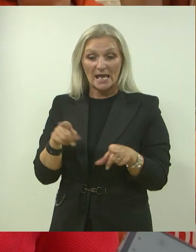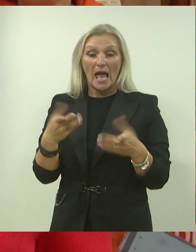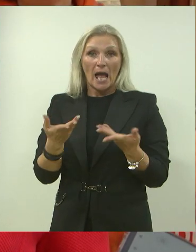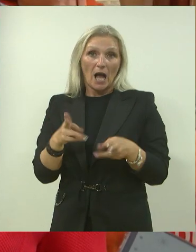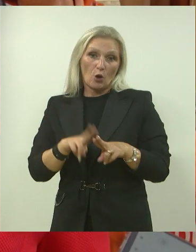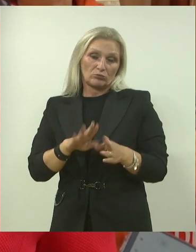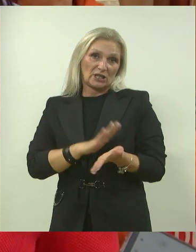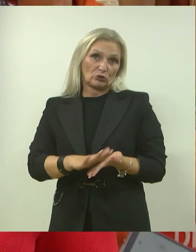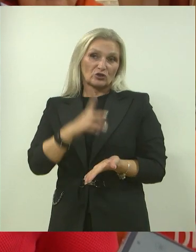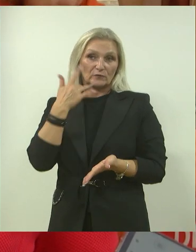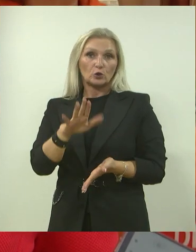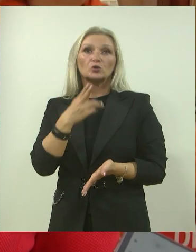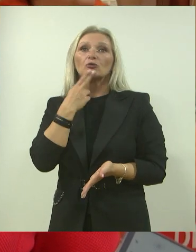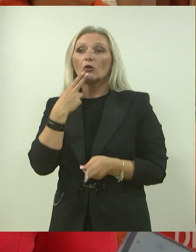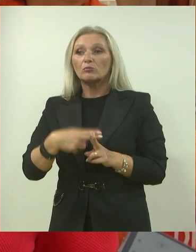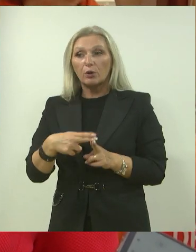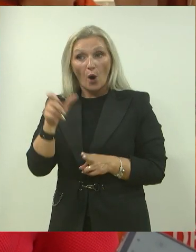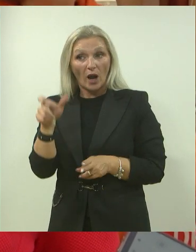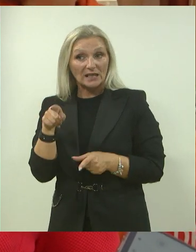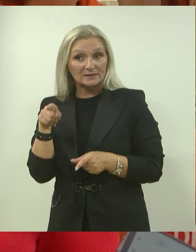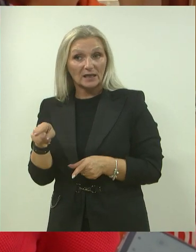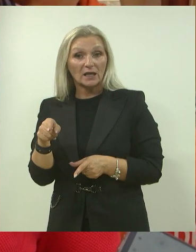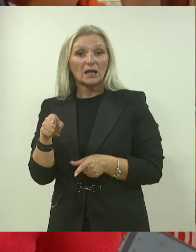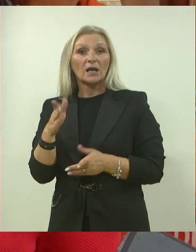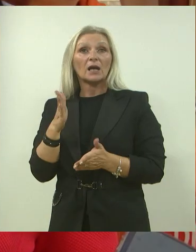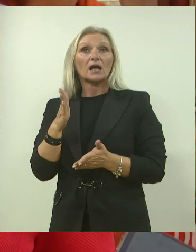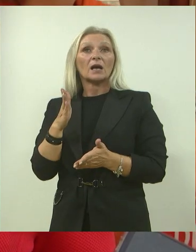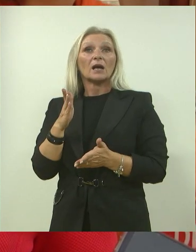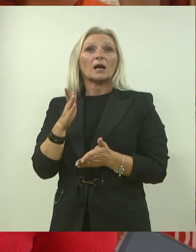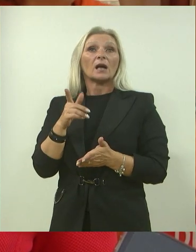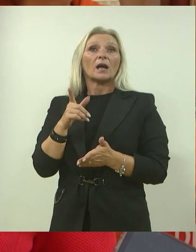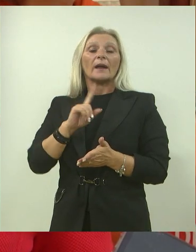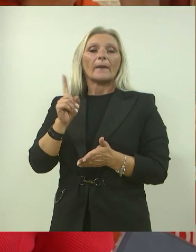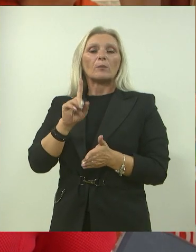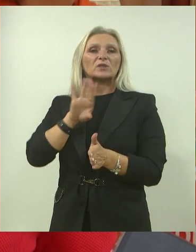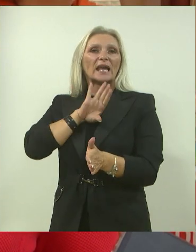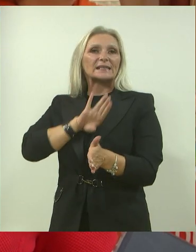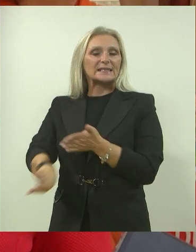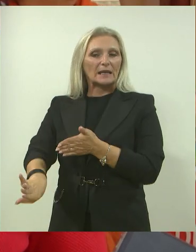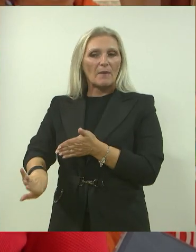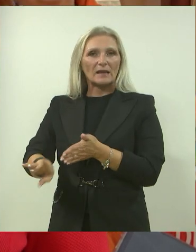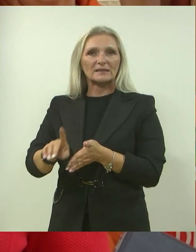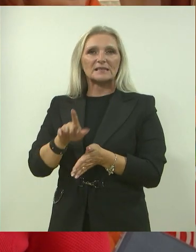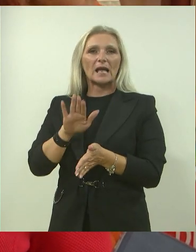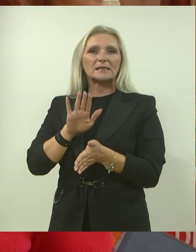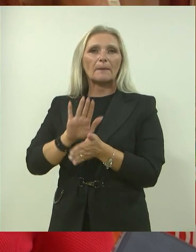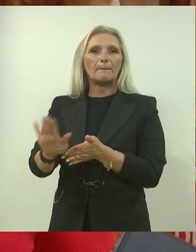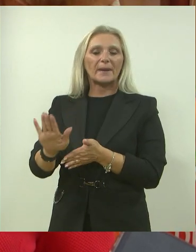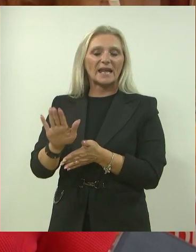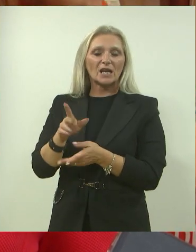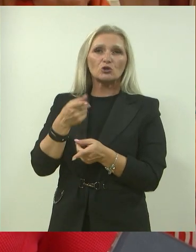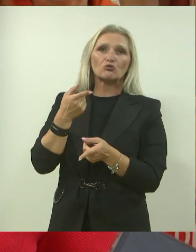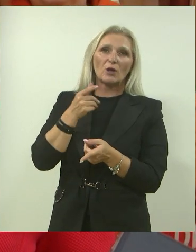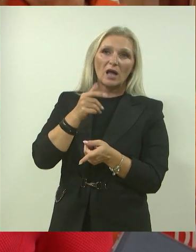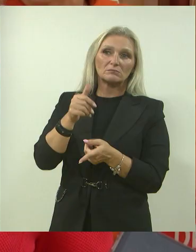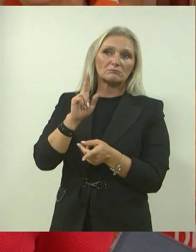jednostavno ljudi koji su oboljeli na neki način bili lišeni stigmatizacije i predrasuda. I ono na čemu moramo